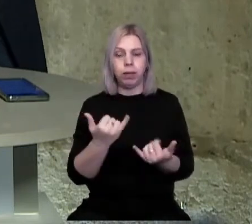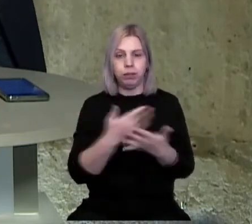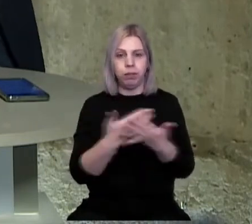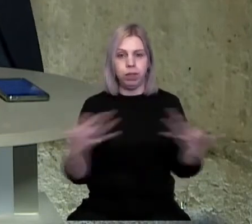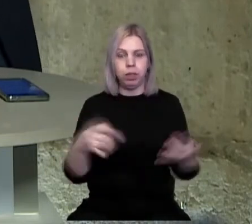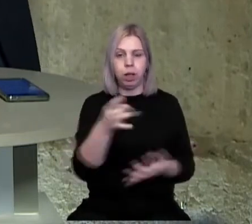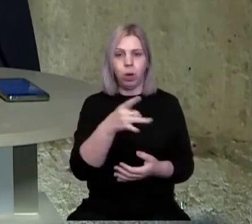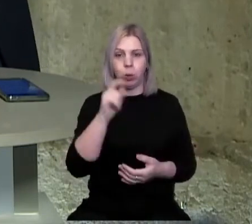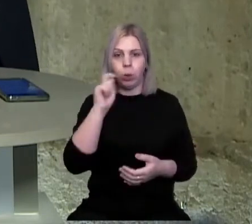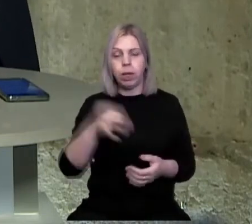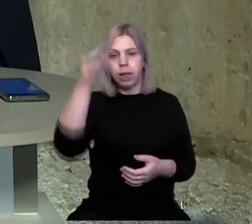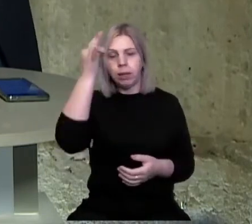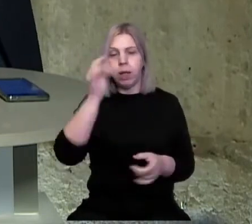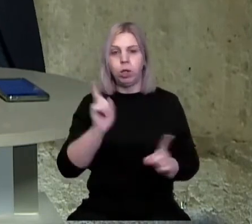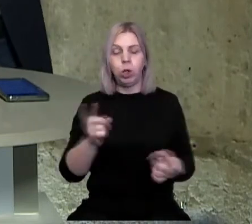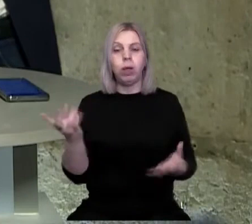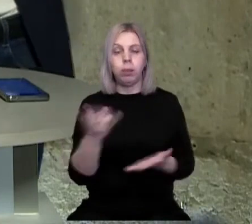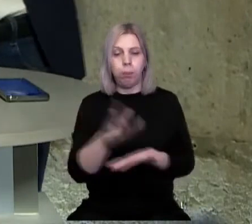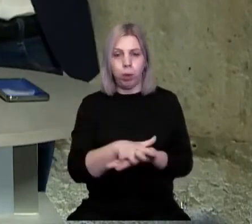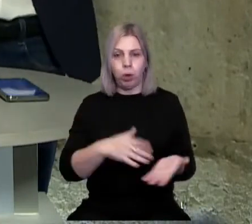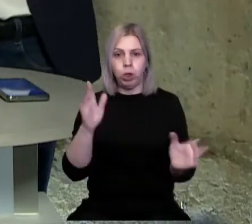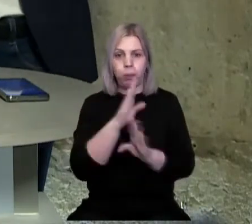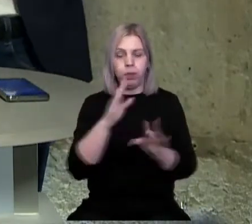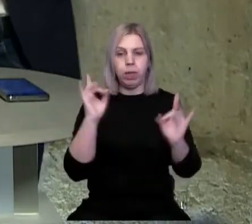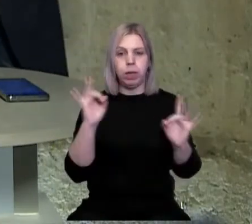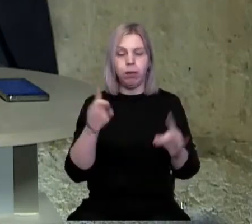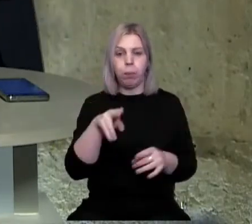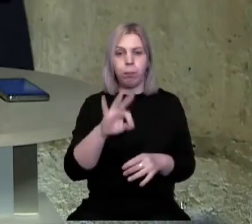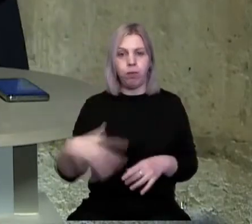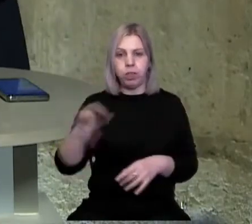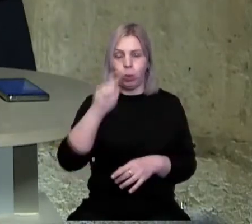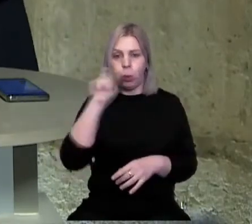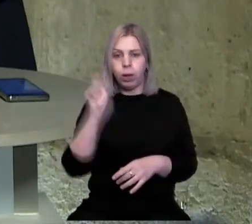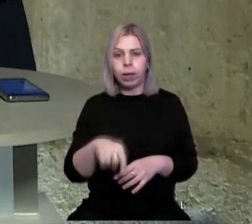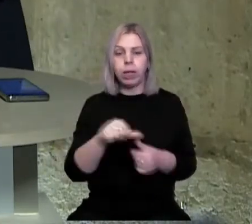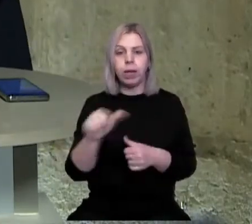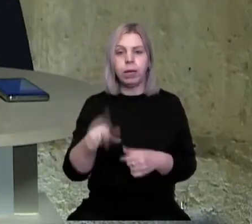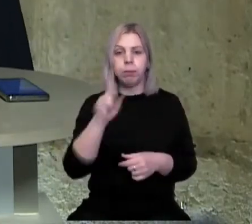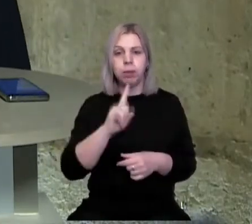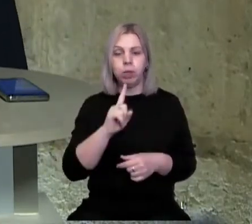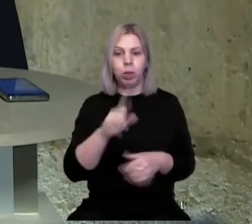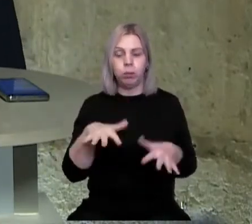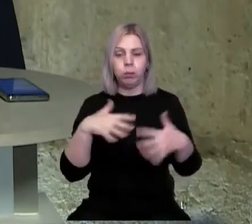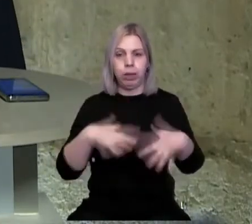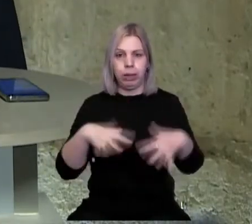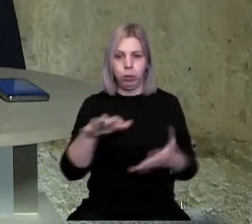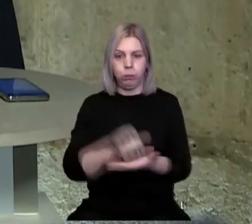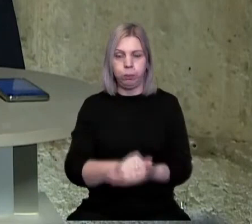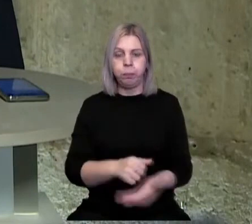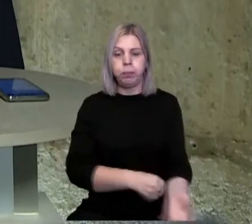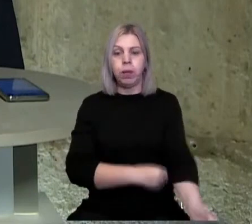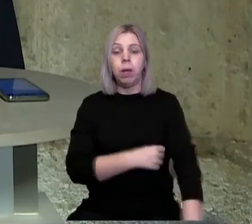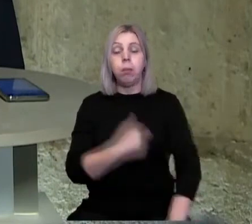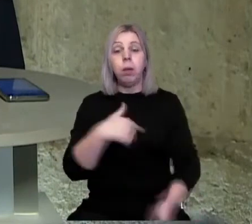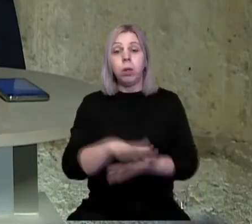різних регіонах України. Нагадаємо, що триває повітряна тривога по всій Україні, окрім тимчасово окупованого Криму. Ми